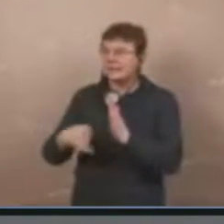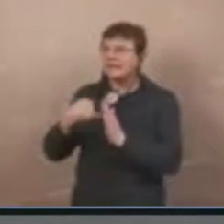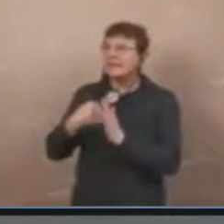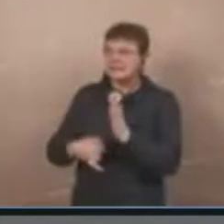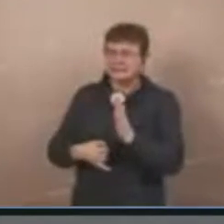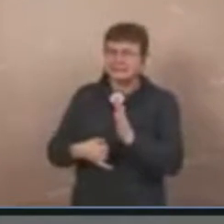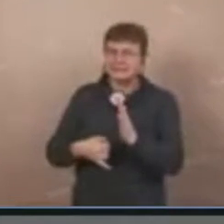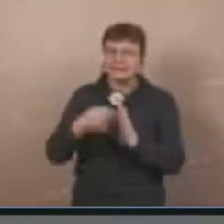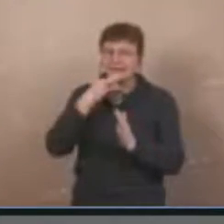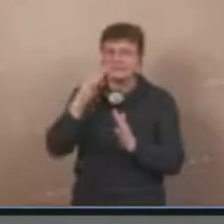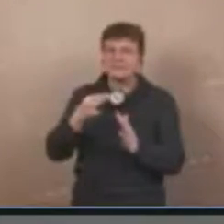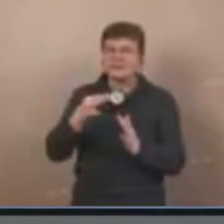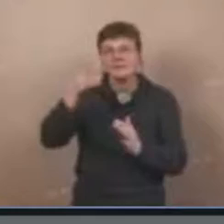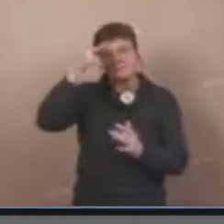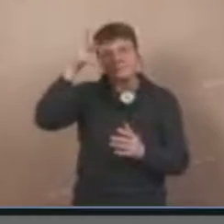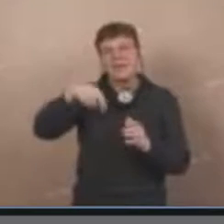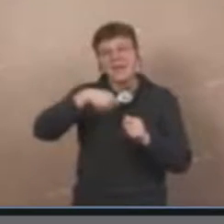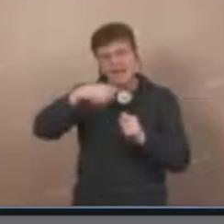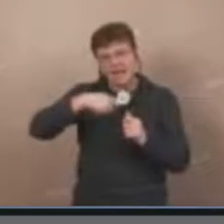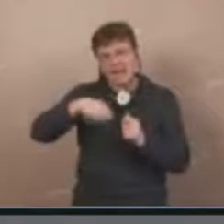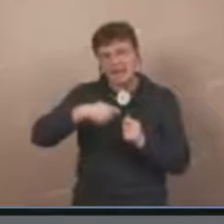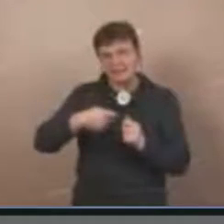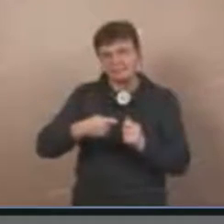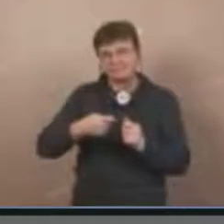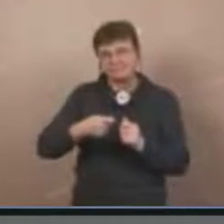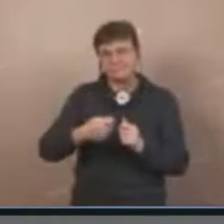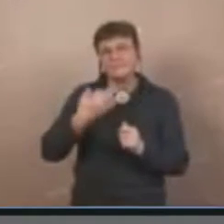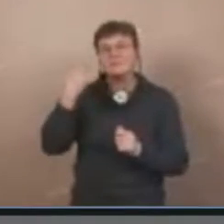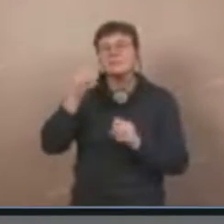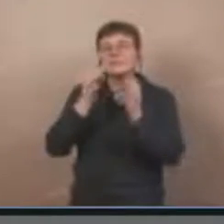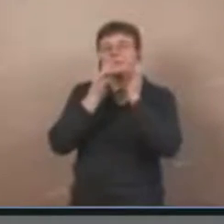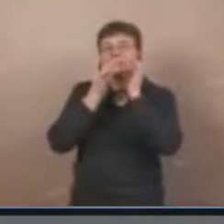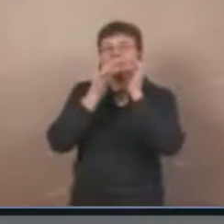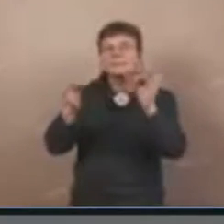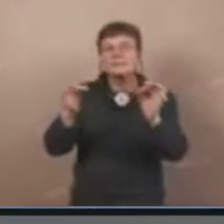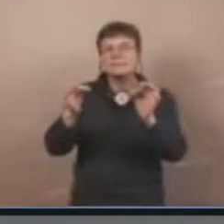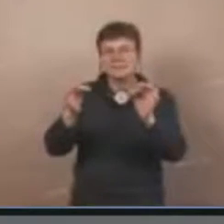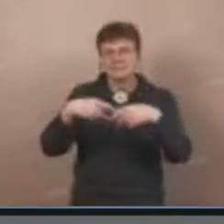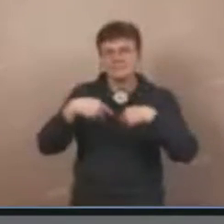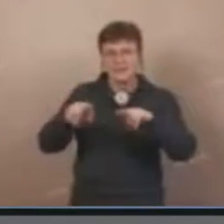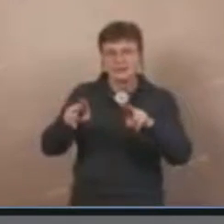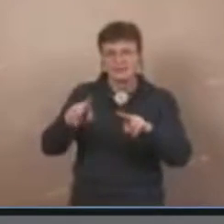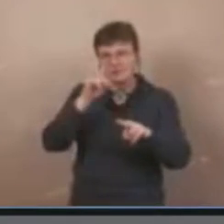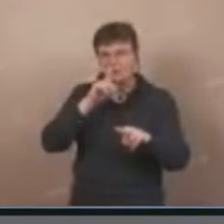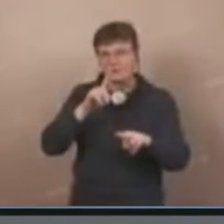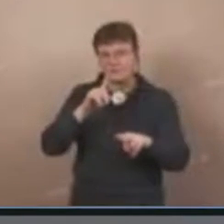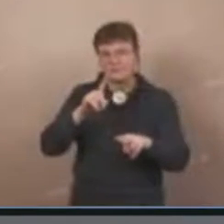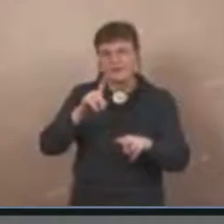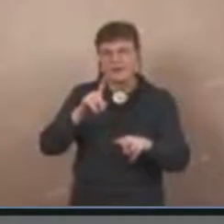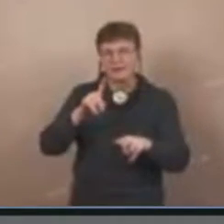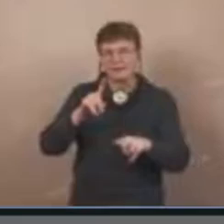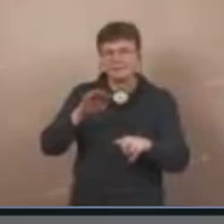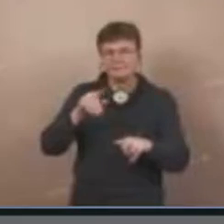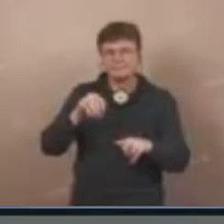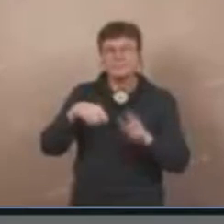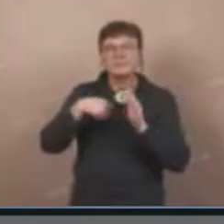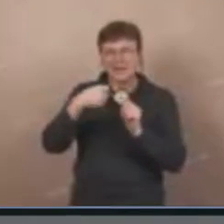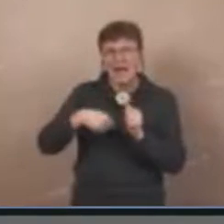eine Frage stellen. Wir werden im Detail zurückkommen, wenn man dem Herrn Angel antwortet. Aber ich so nicht direkt.